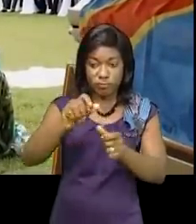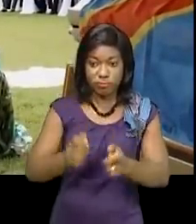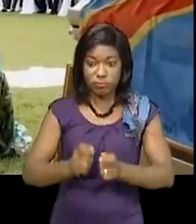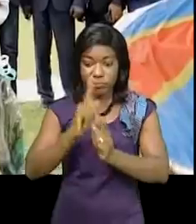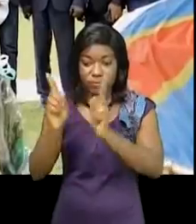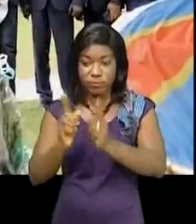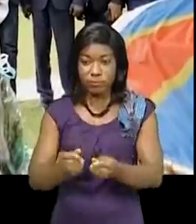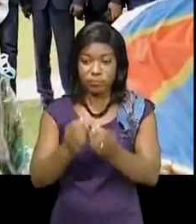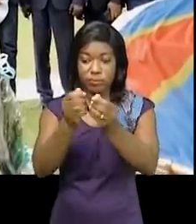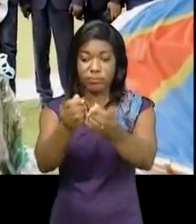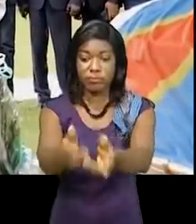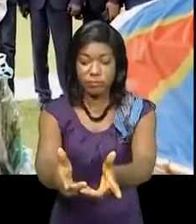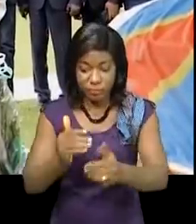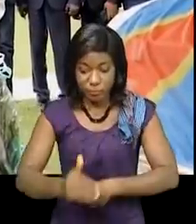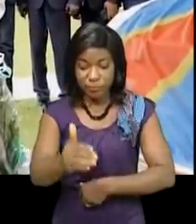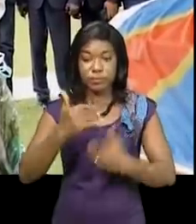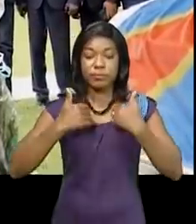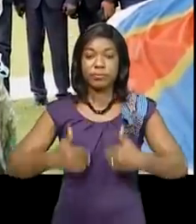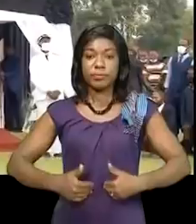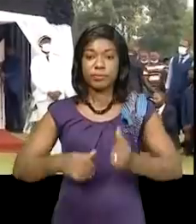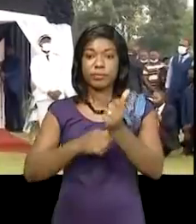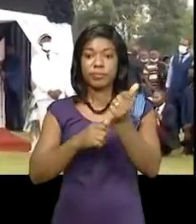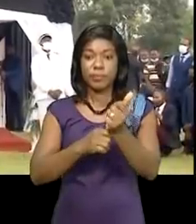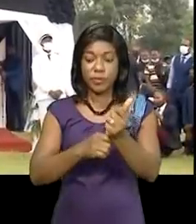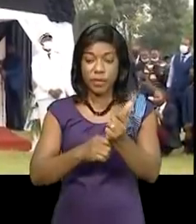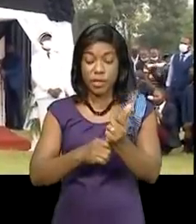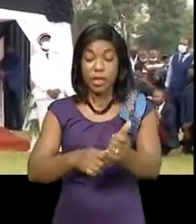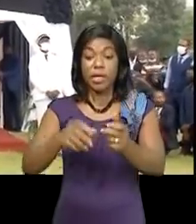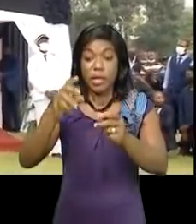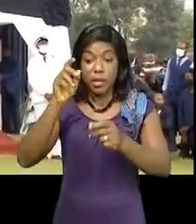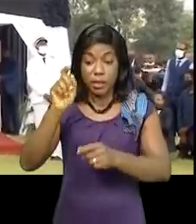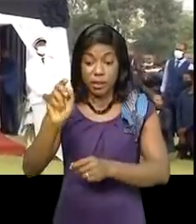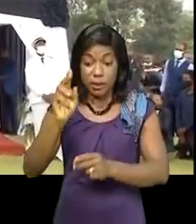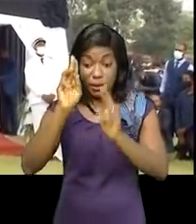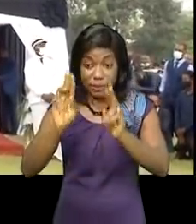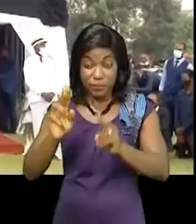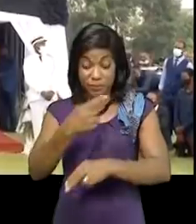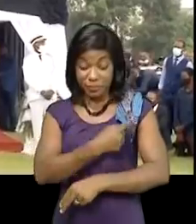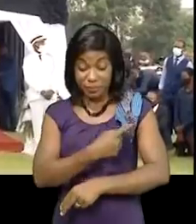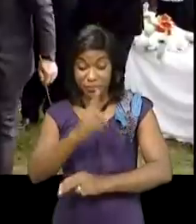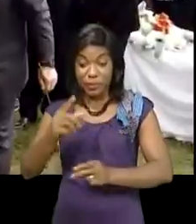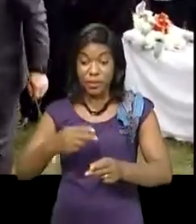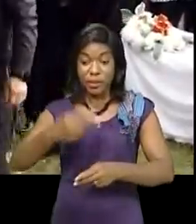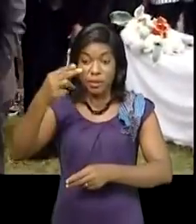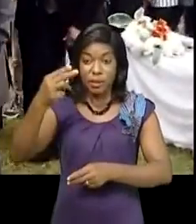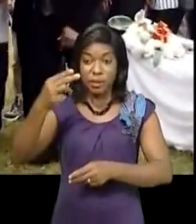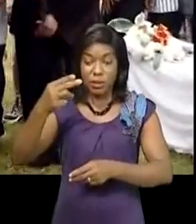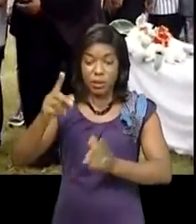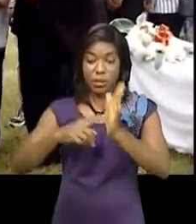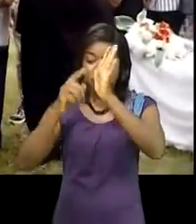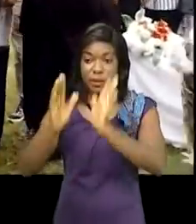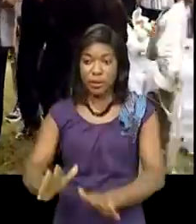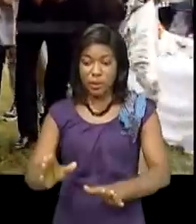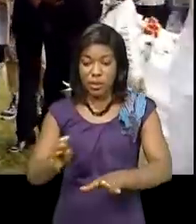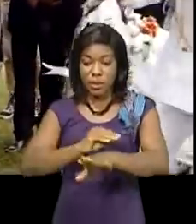jambes de fleurs devant le corps de l'illustre disparu. Yezu Kitengue avait été élevé au rang des hauts représentants et envoyé spécial